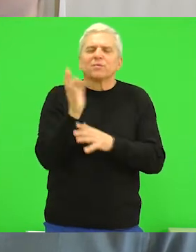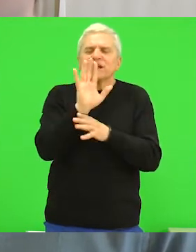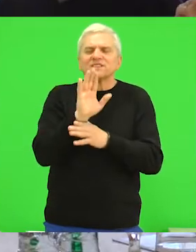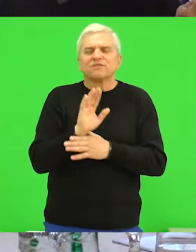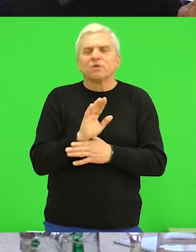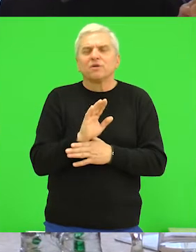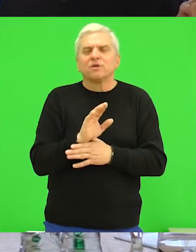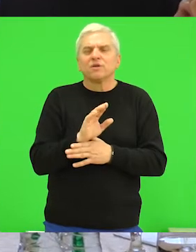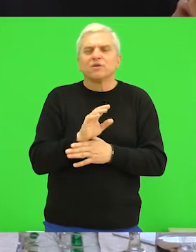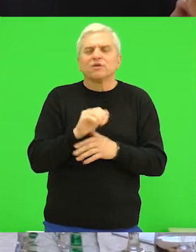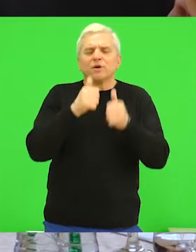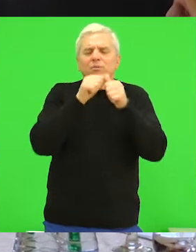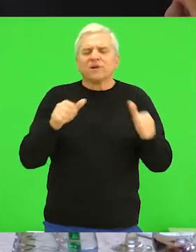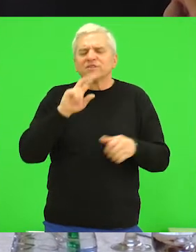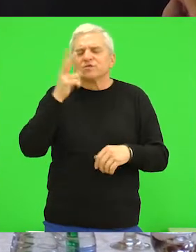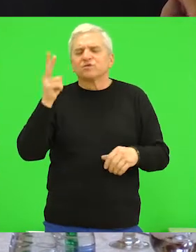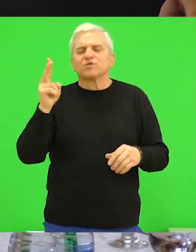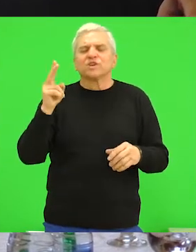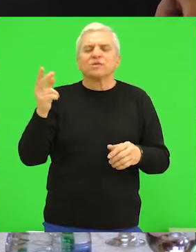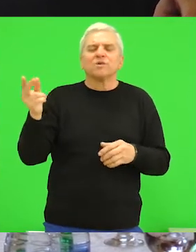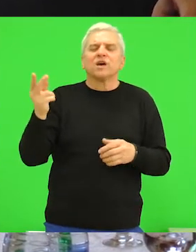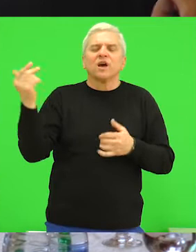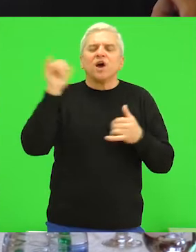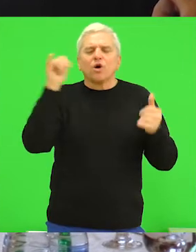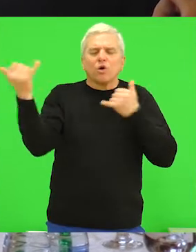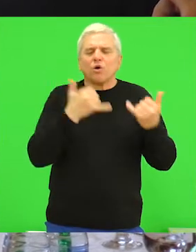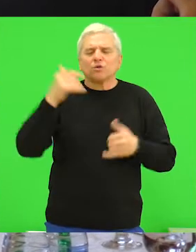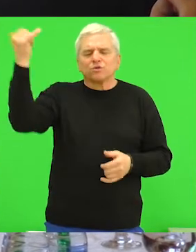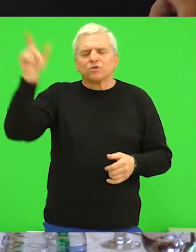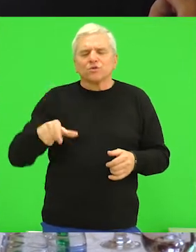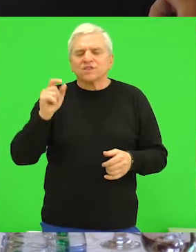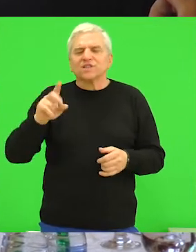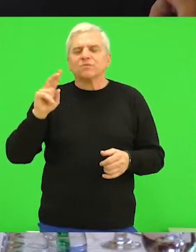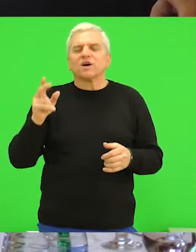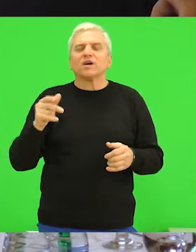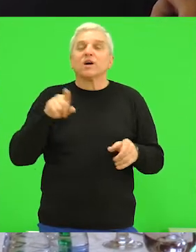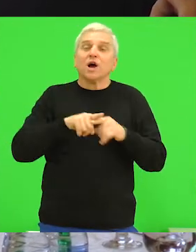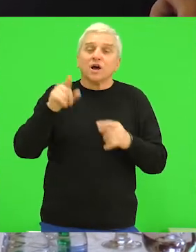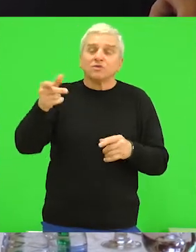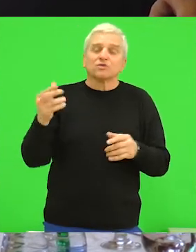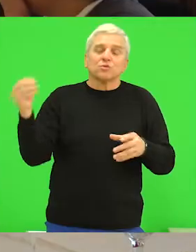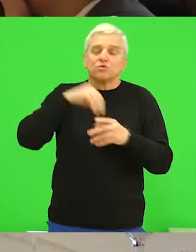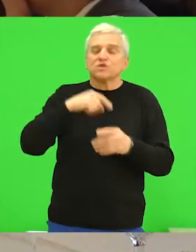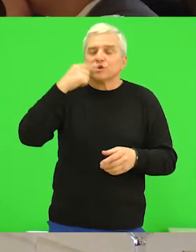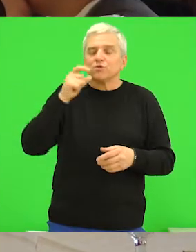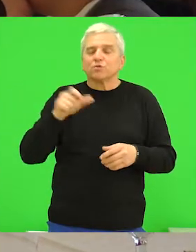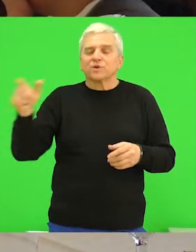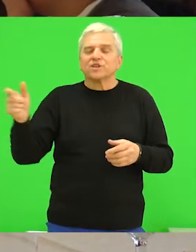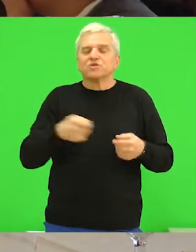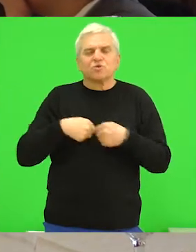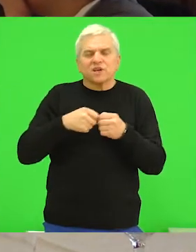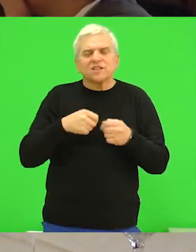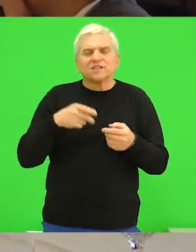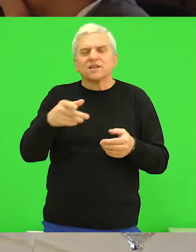prezentujemo prvenstveno stranim i domaćim turistima. Već smo ušli neku priču, recimo naša turistička organizacija i organizacija